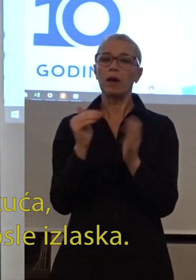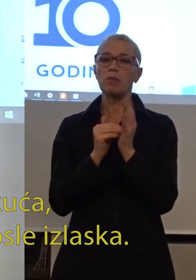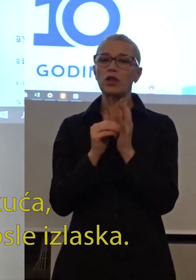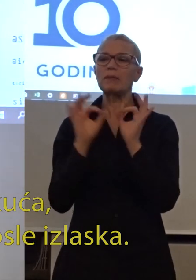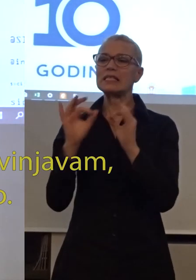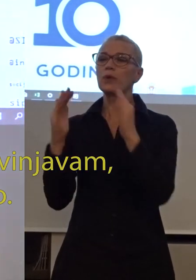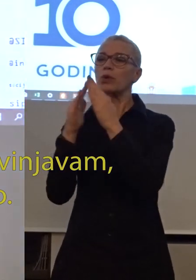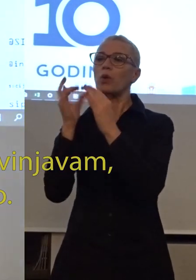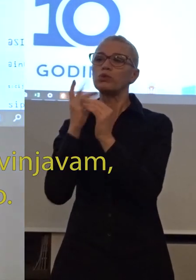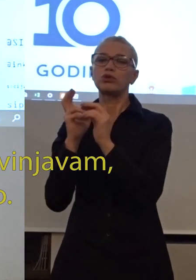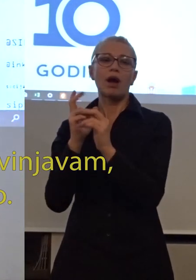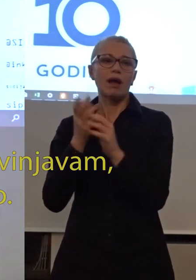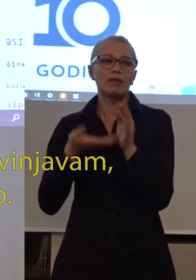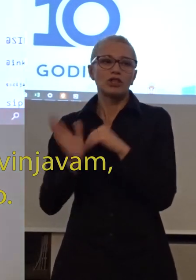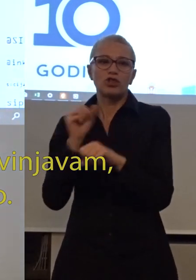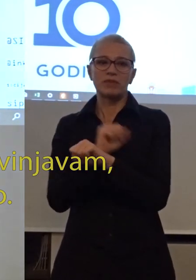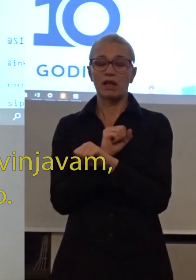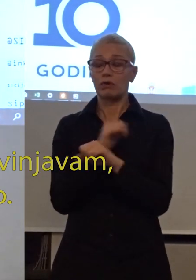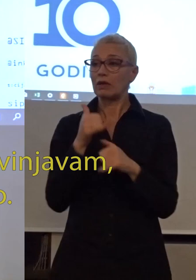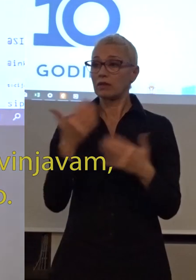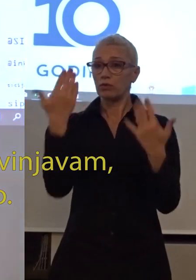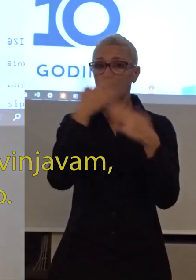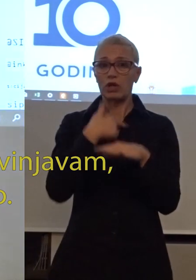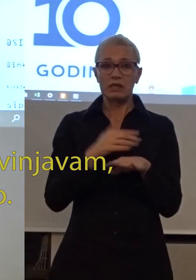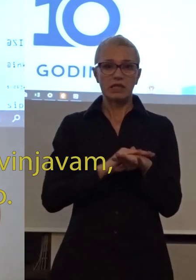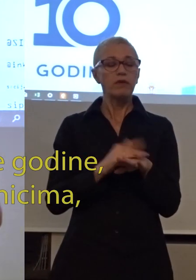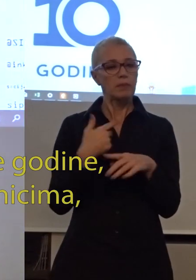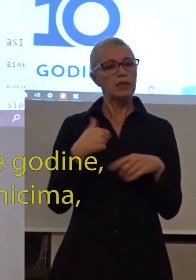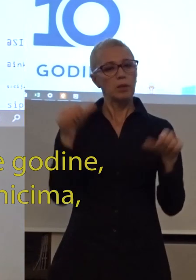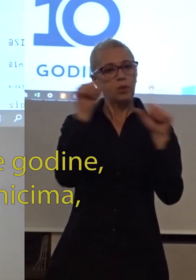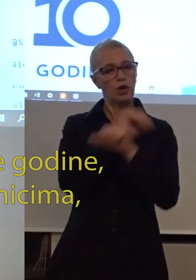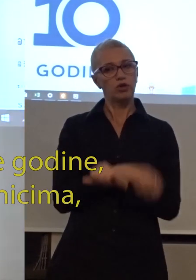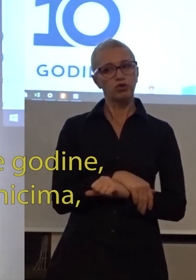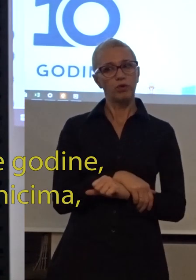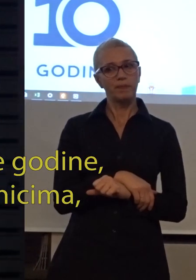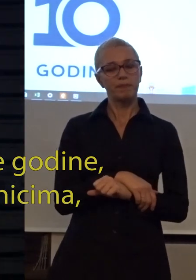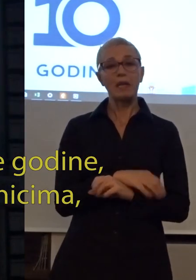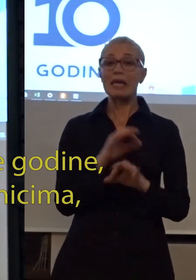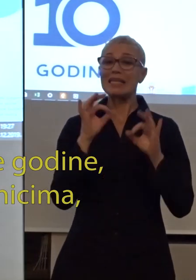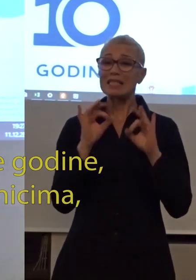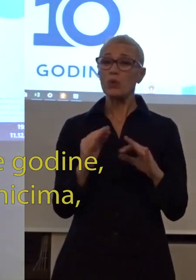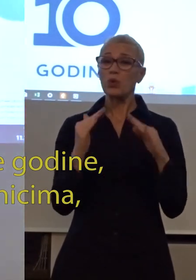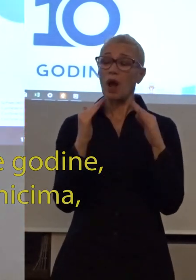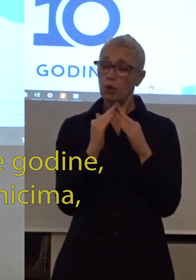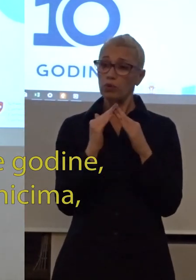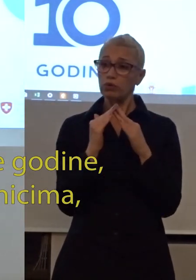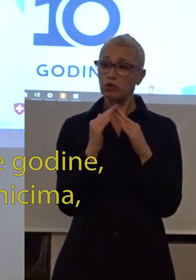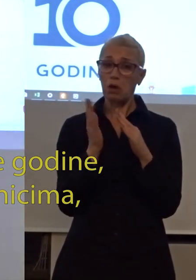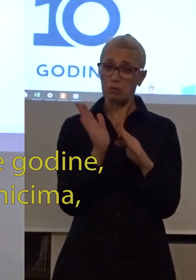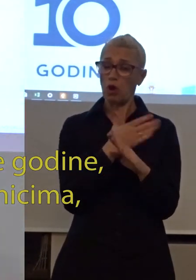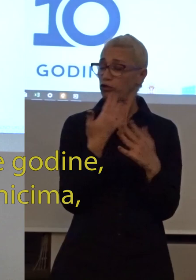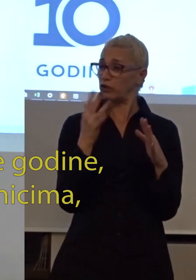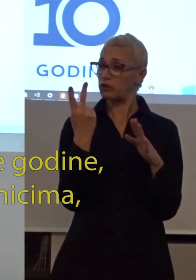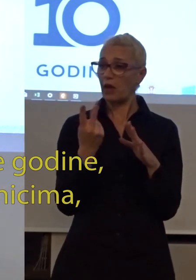posle izlazka. Večera se ja vama svima ovdje izvinjavam, ja sam pogrešio. Sigurna kuća, posle dve godine od tada, sa